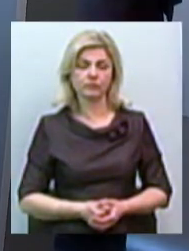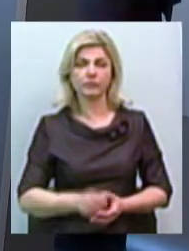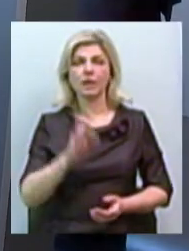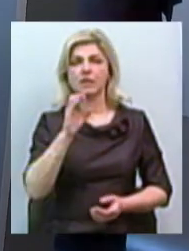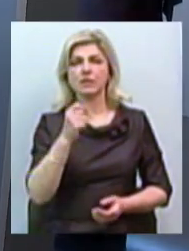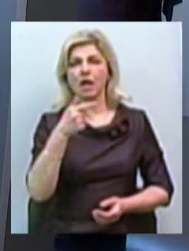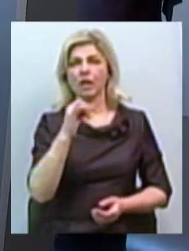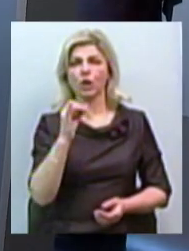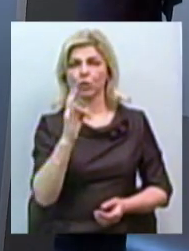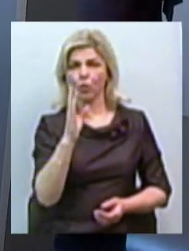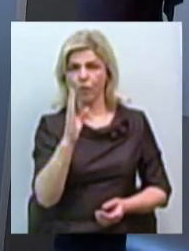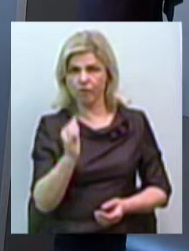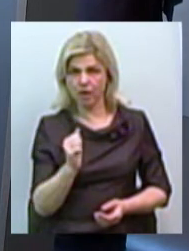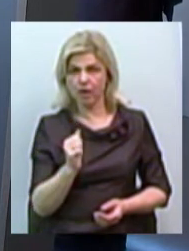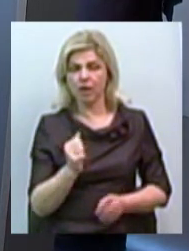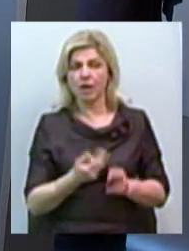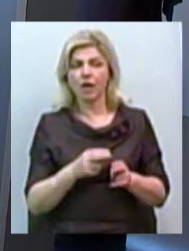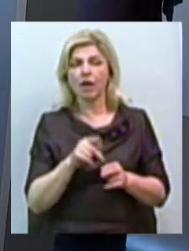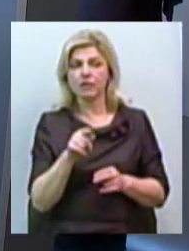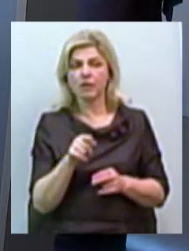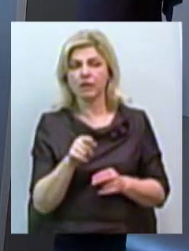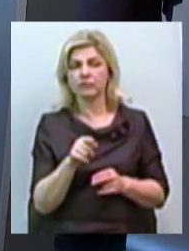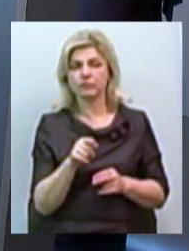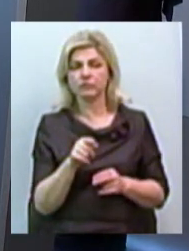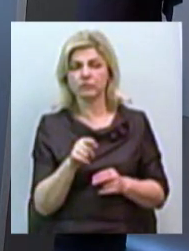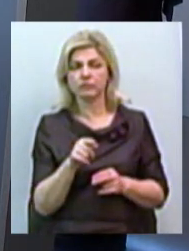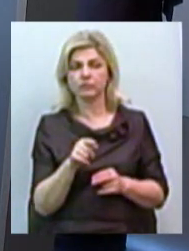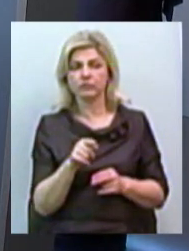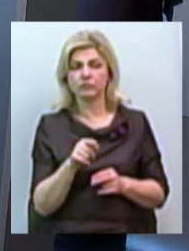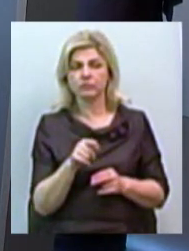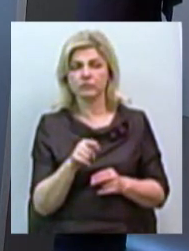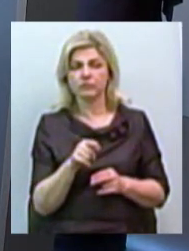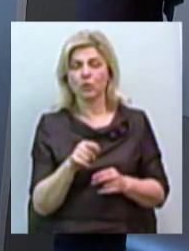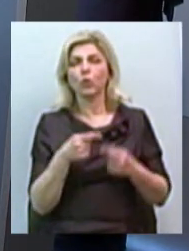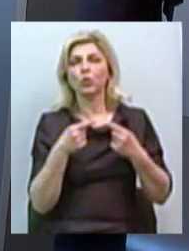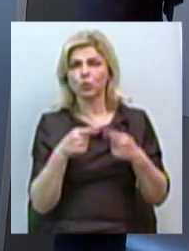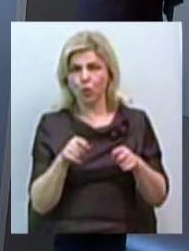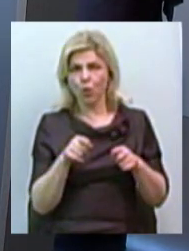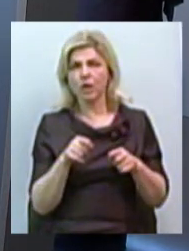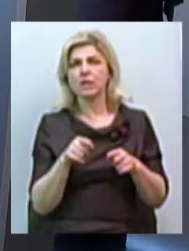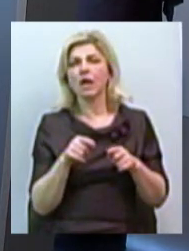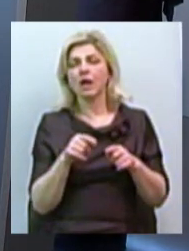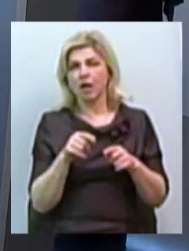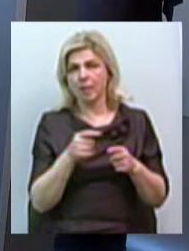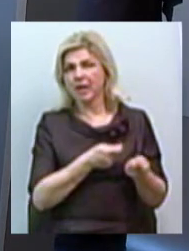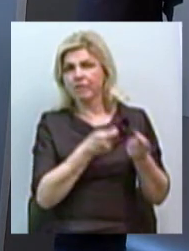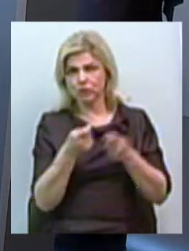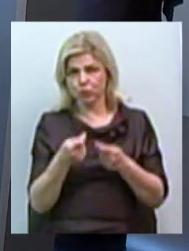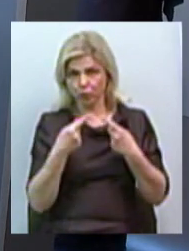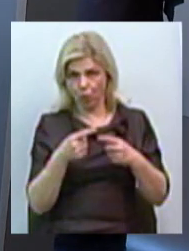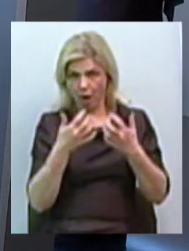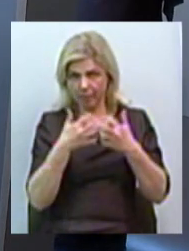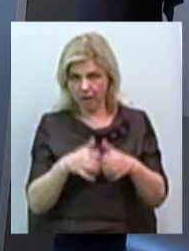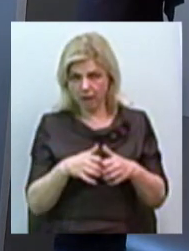Сагенова – это мультисорс HD, это следующее развитие его Сагенова, которое проведено. И это